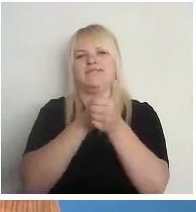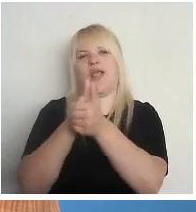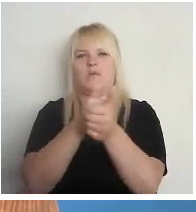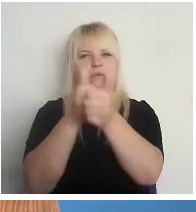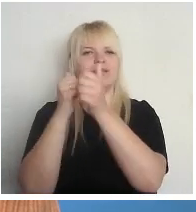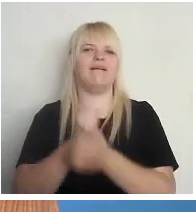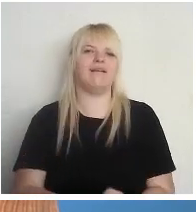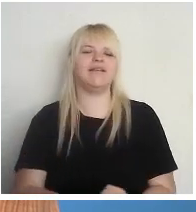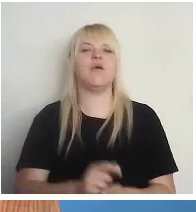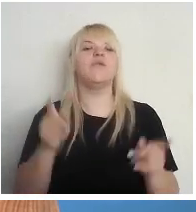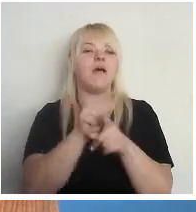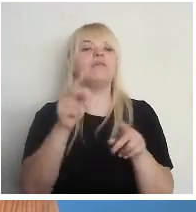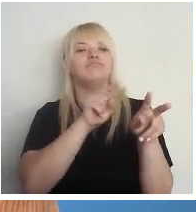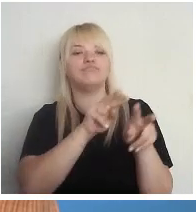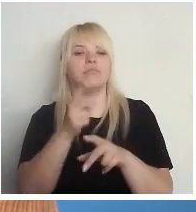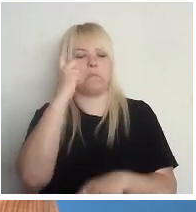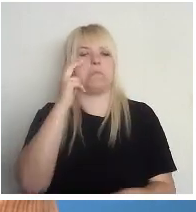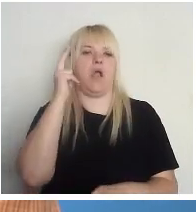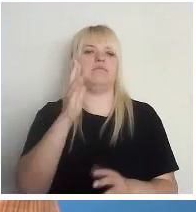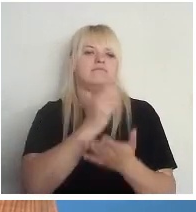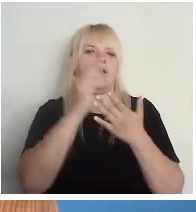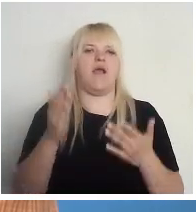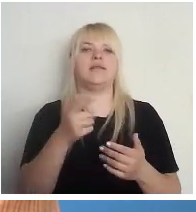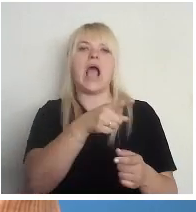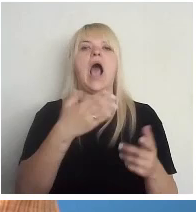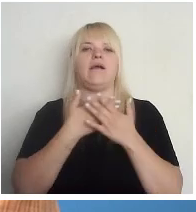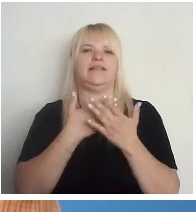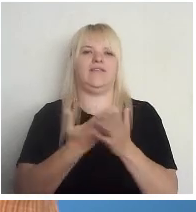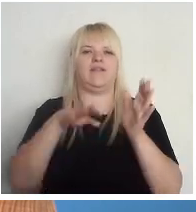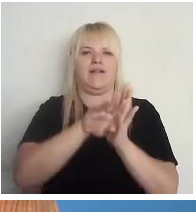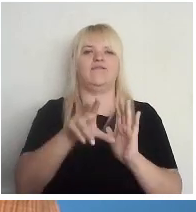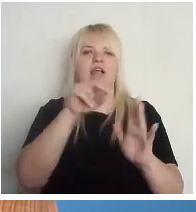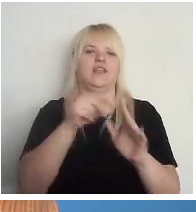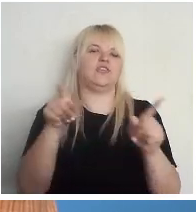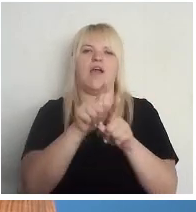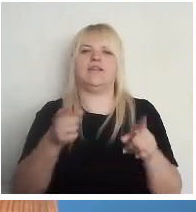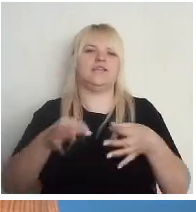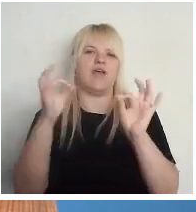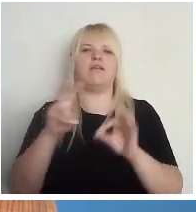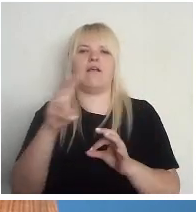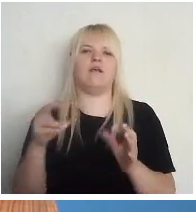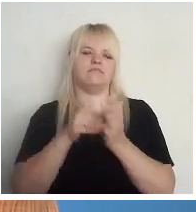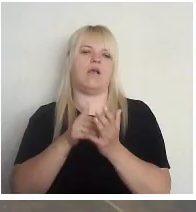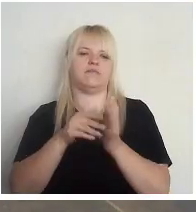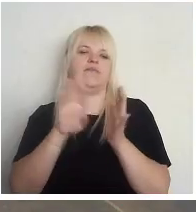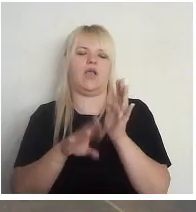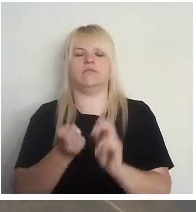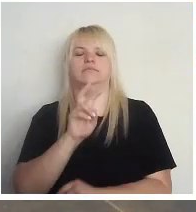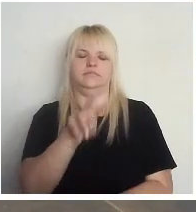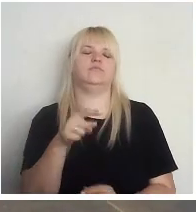pārliecināties, ka viss ir kārtībā. Tā aktīvā dalība vēlēšanās, man liekas, ir tikpat svarīga, kā tā pasīvā vienkārši aiziet un nobalsēt.